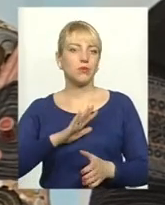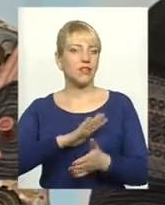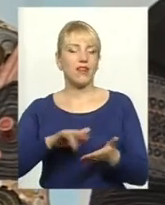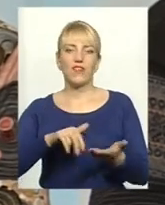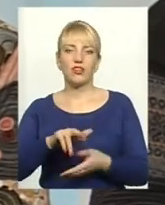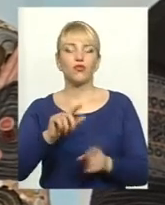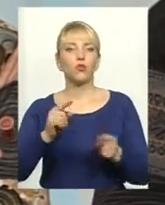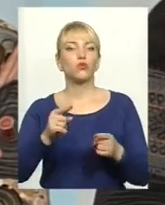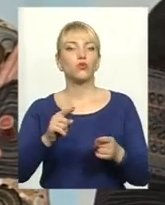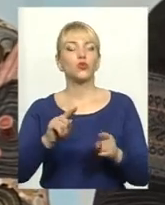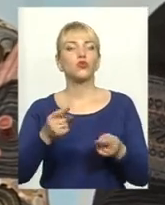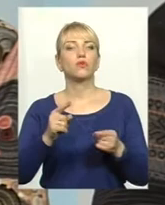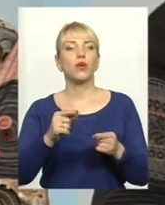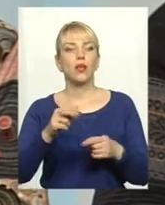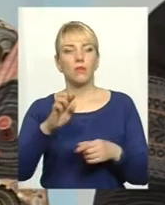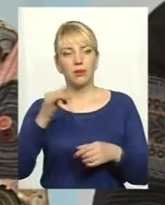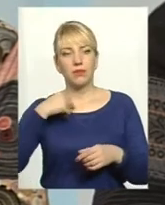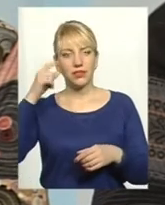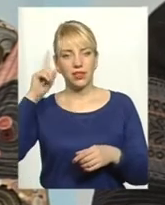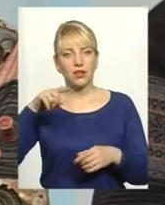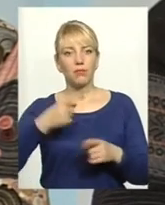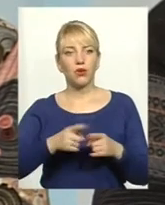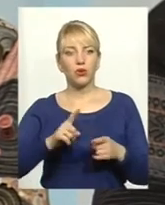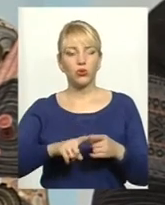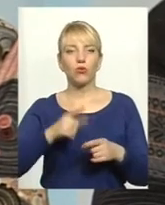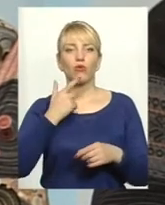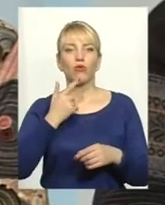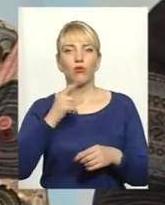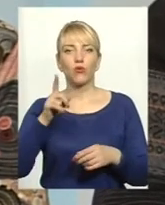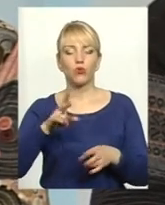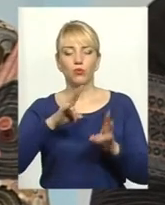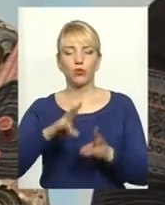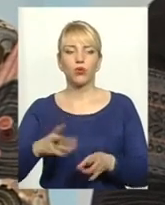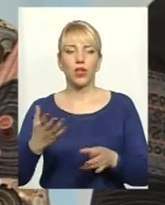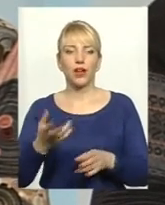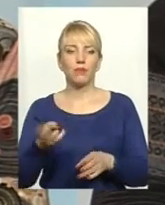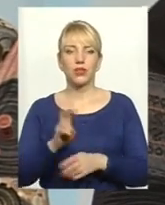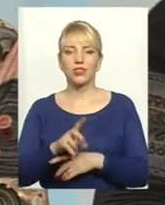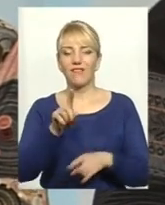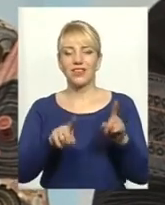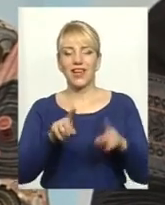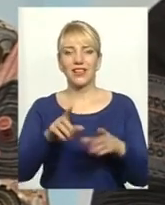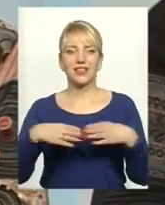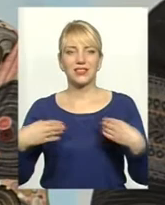тому, що ми б знали сьогодні оту кров, оту біду, яка прийшла в деякі сім'ї, не всі сім'ї,